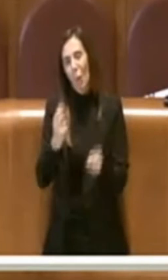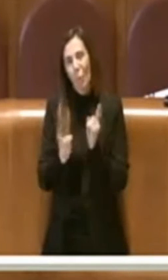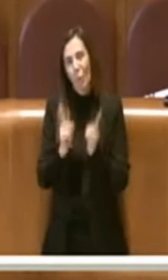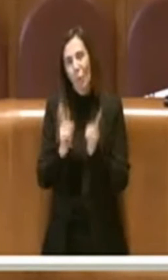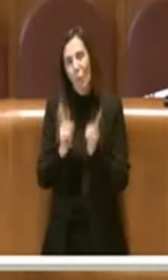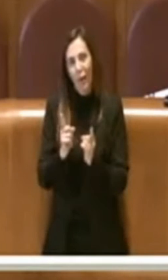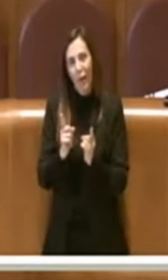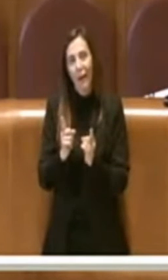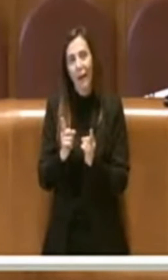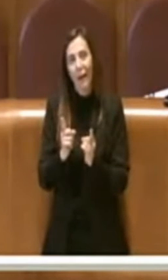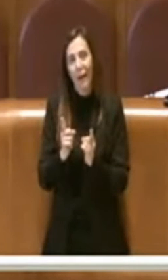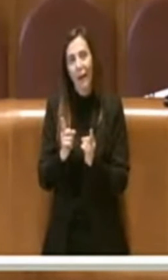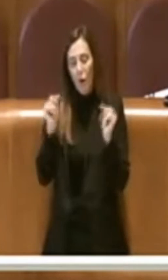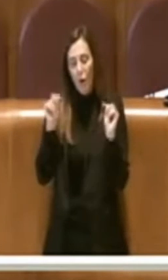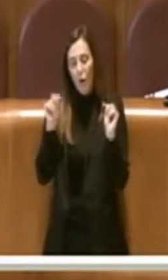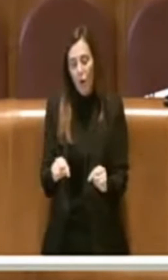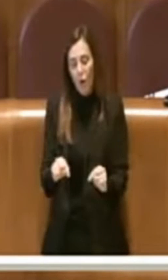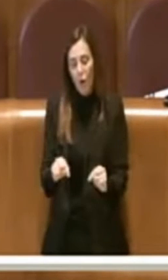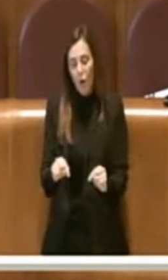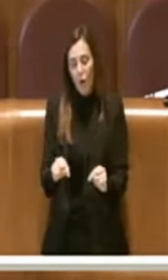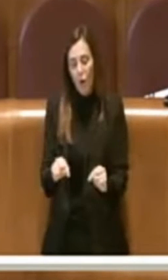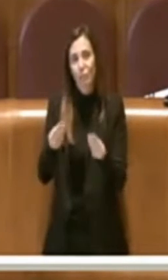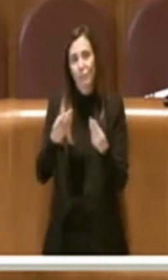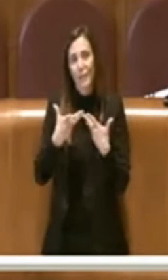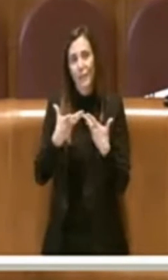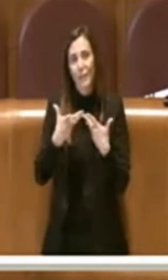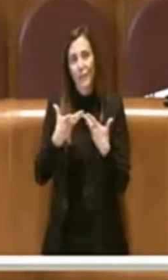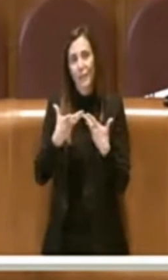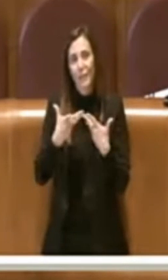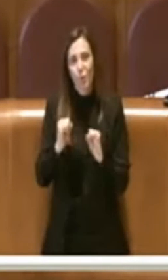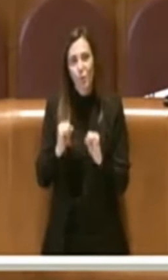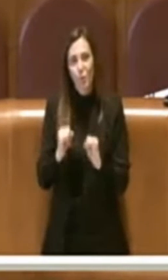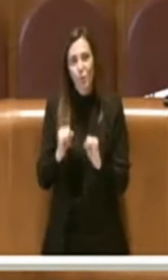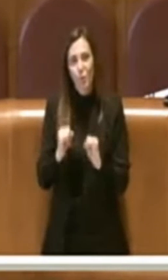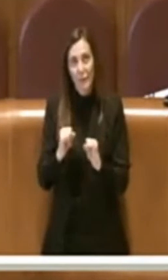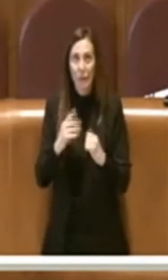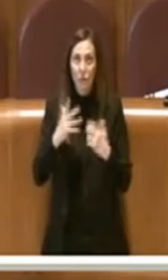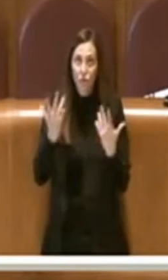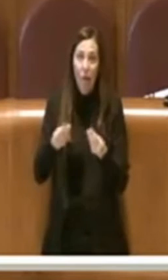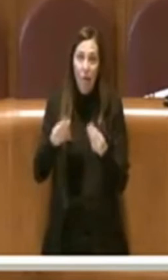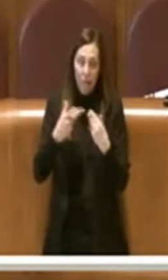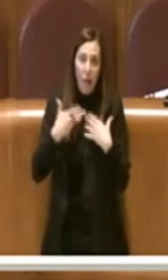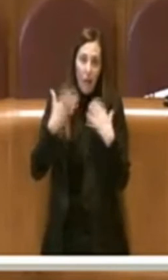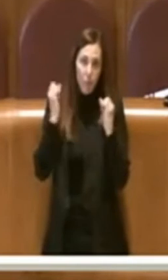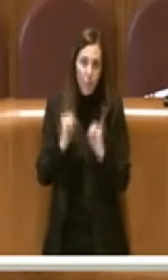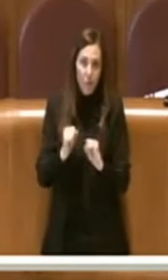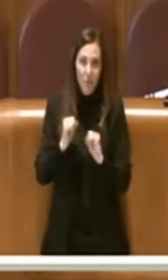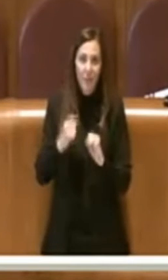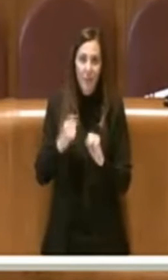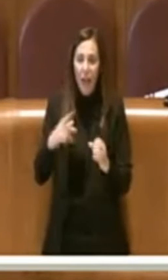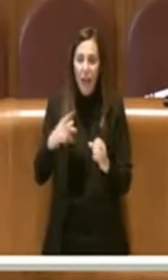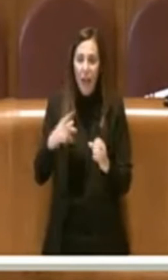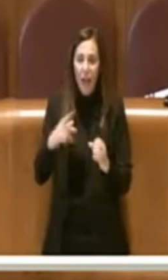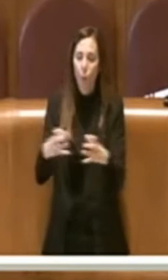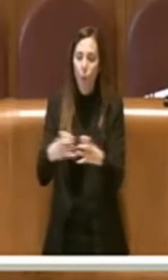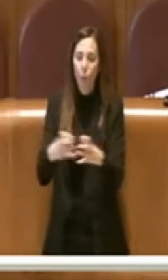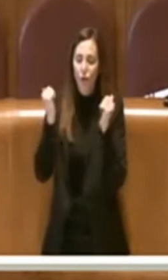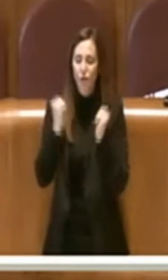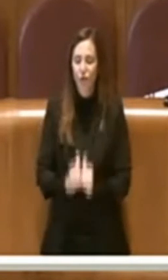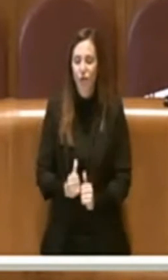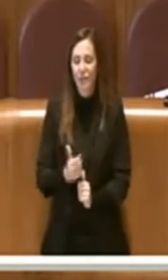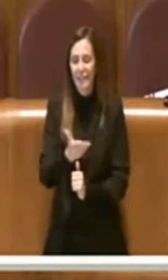oggi consentirà e già ha consentito in un certo senso la comunità cittadina